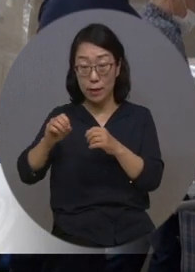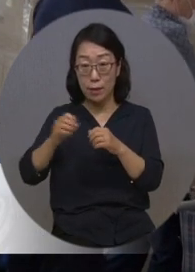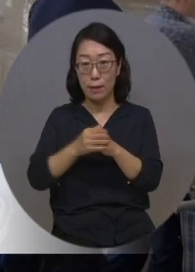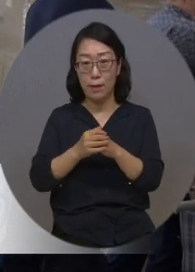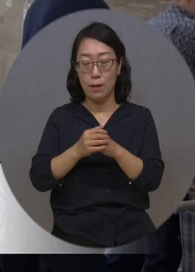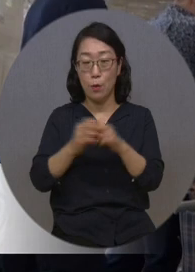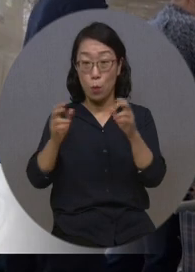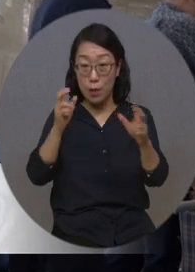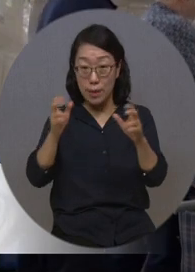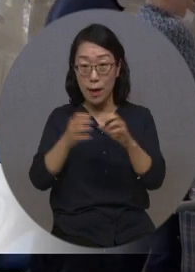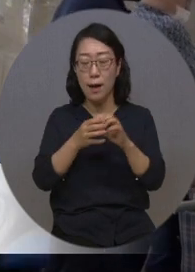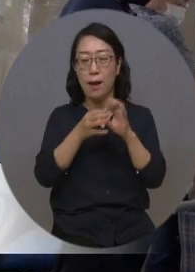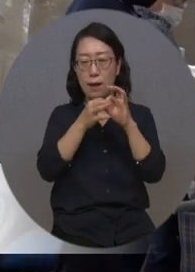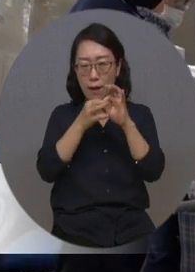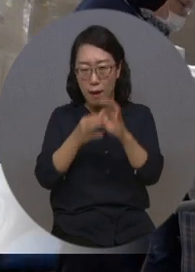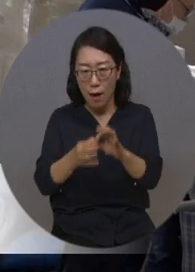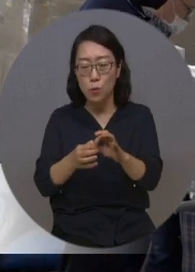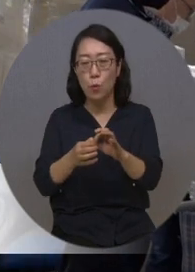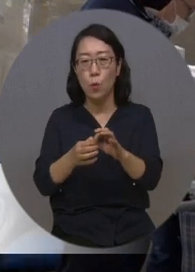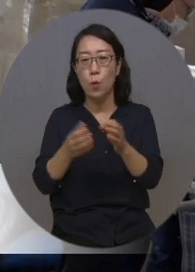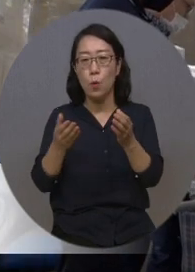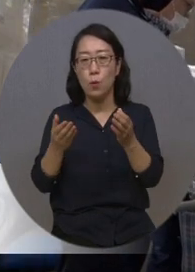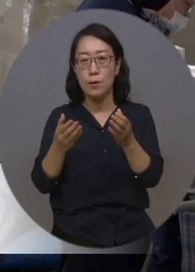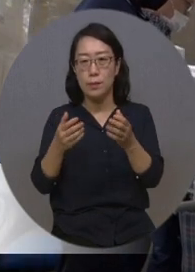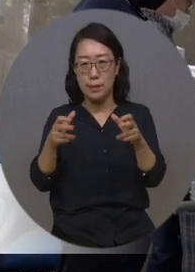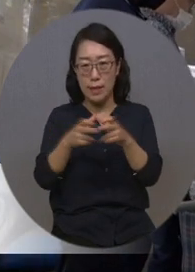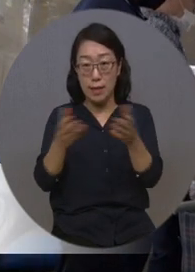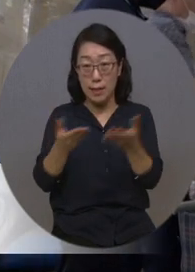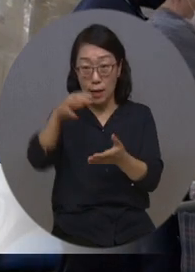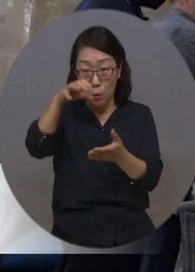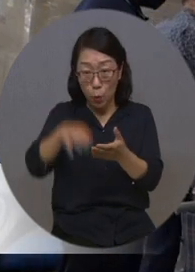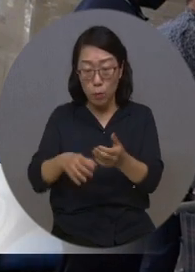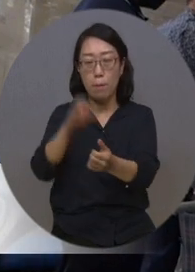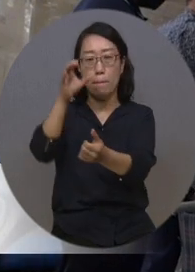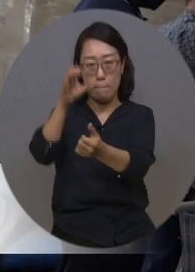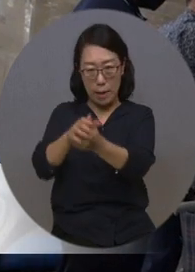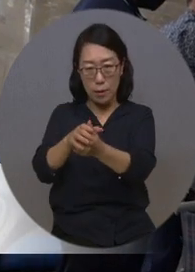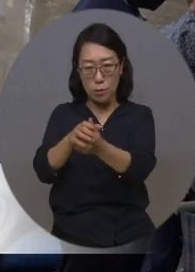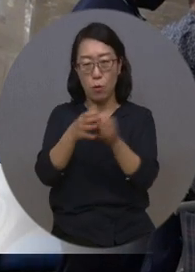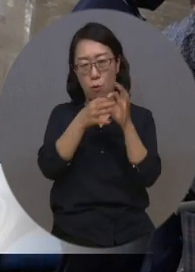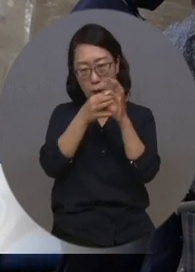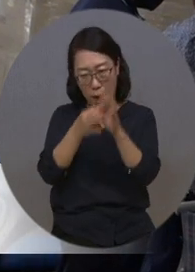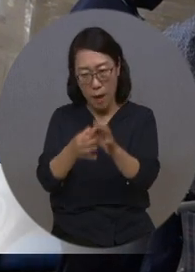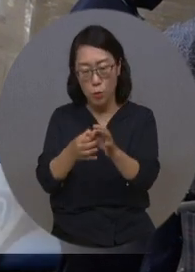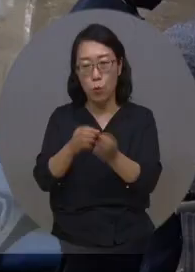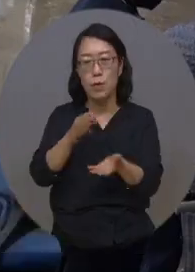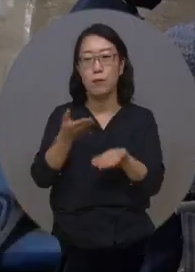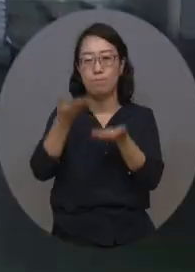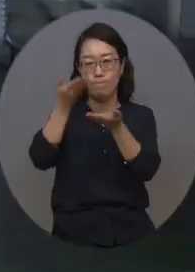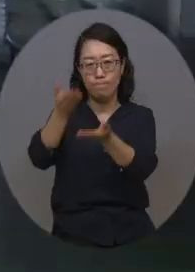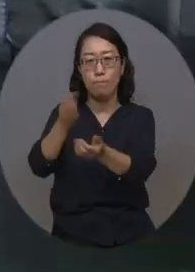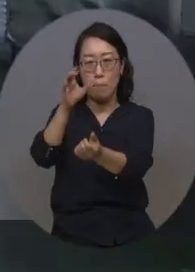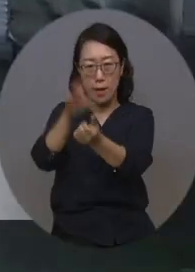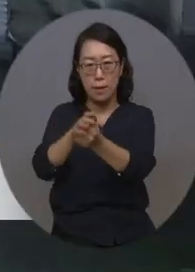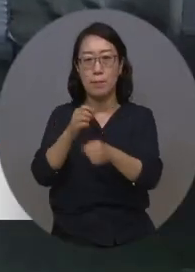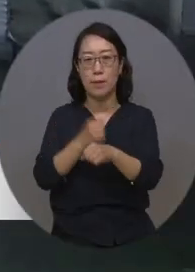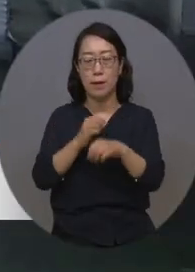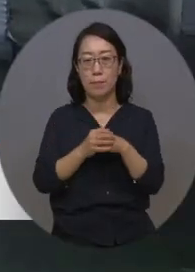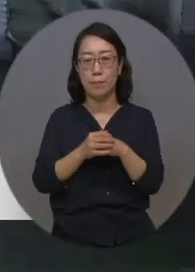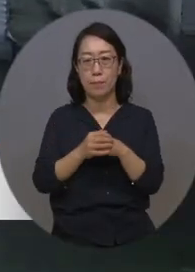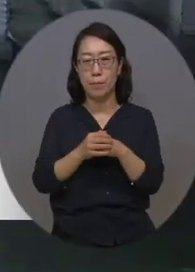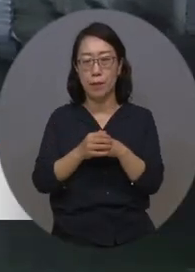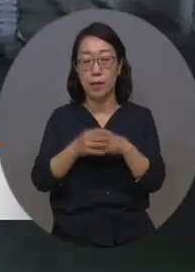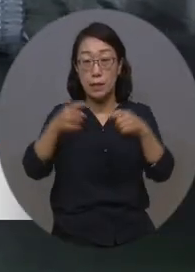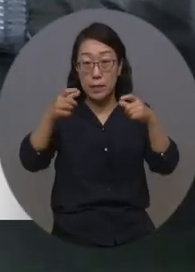작업장을 통해서 지속적으로 관심을 드릴 것을 약속드립니다. 지역의